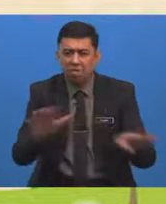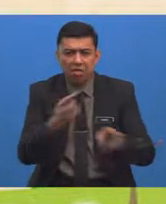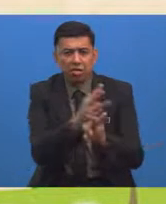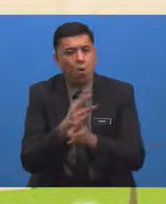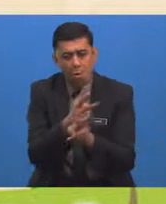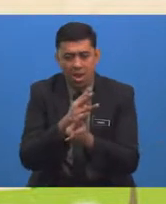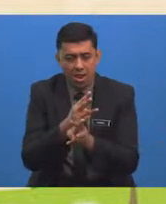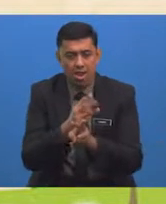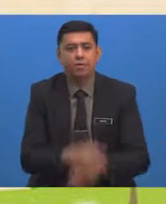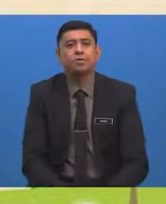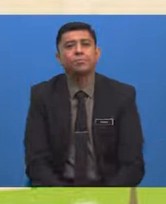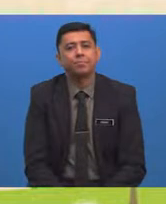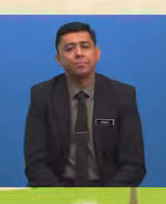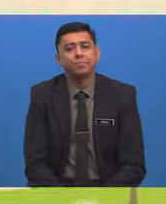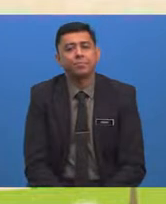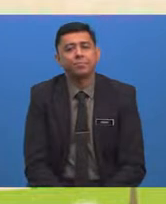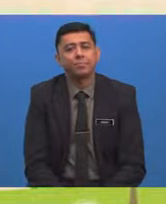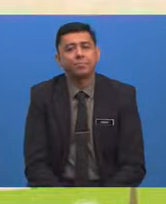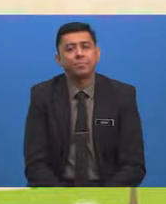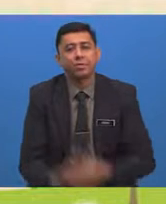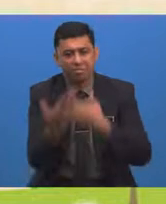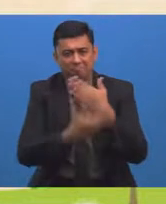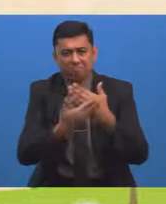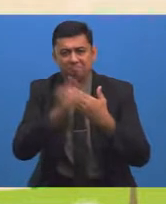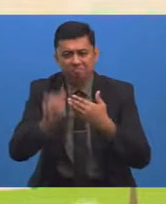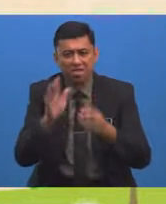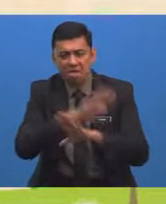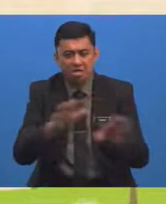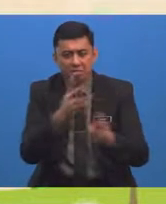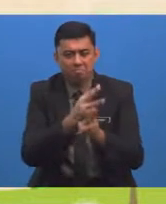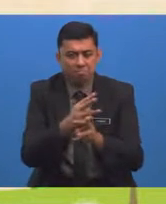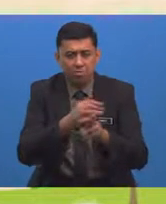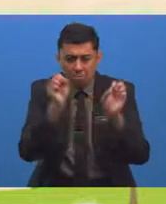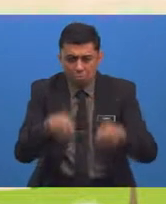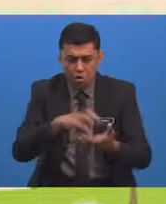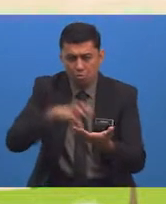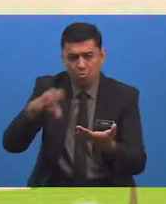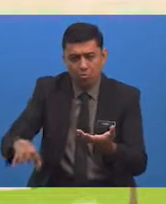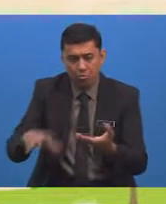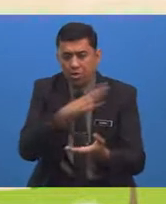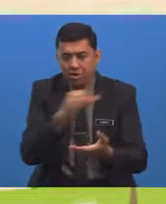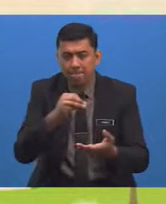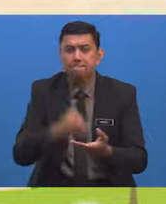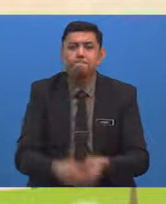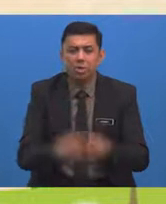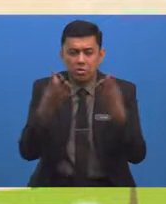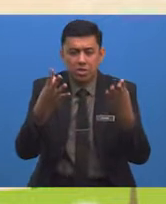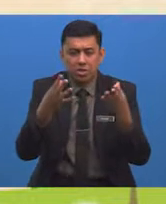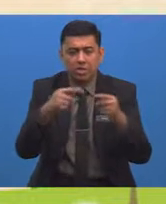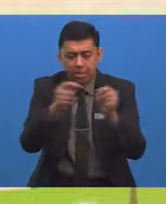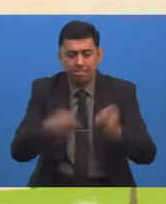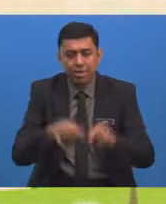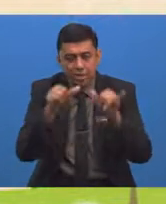Tidak Terkawal Pembalakan Yang Tidak Terkawal Boleh Merosakkan Dan Memusnahkan